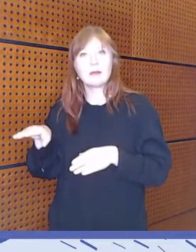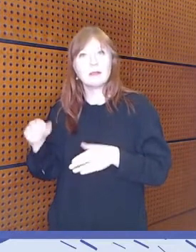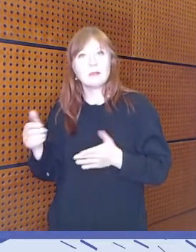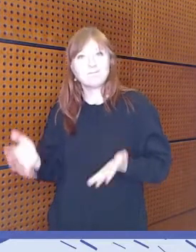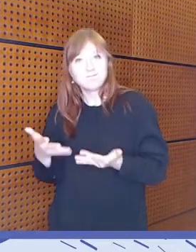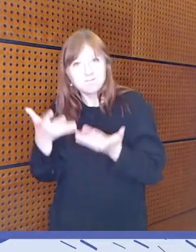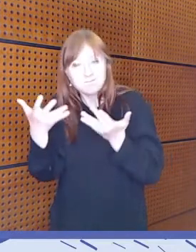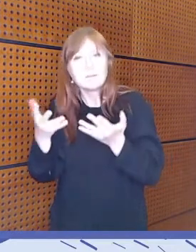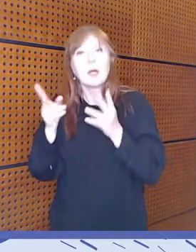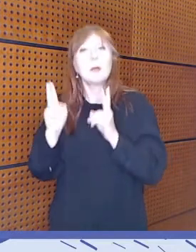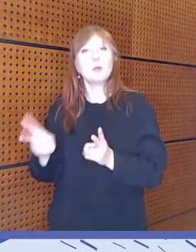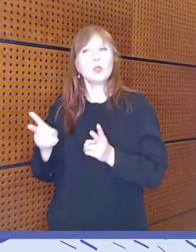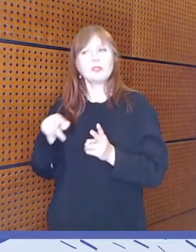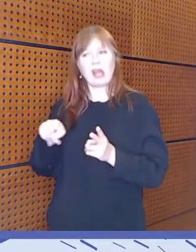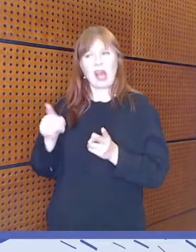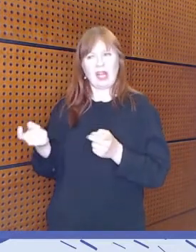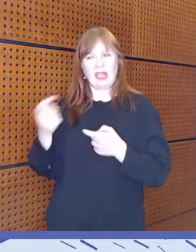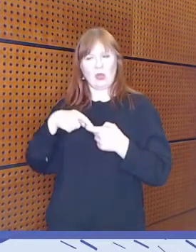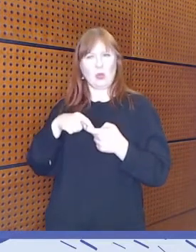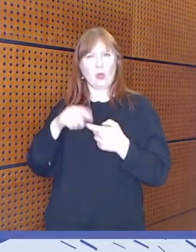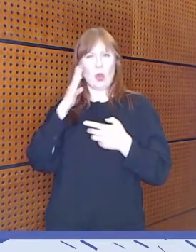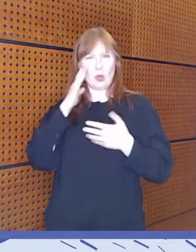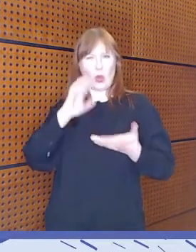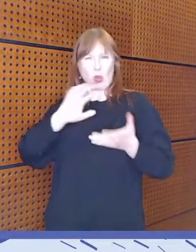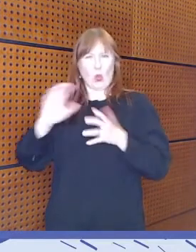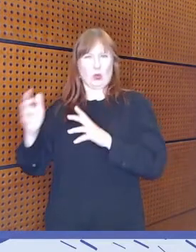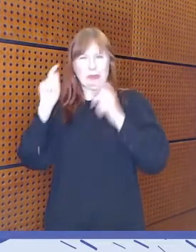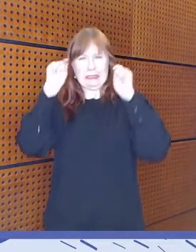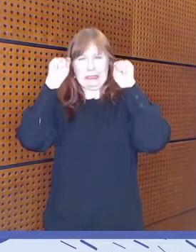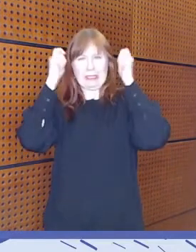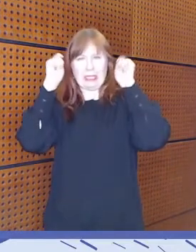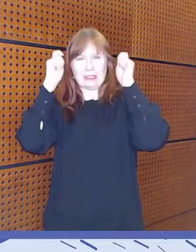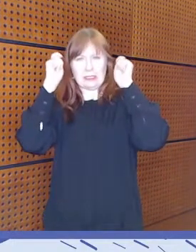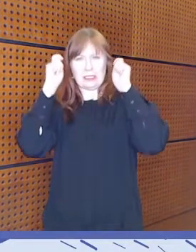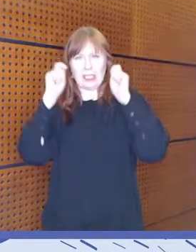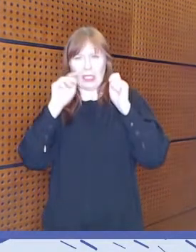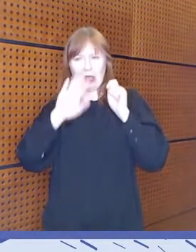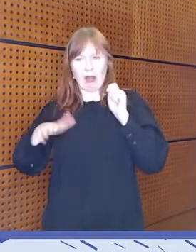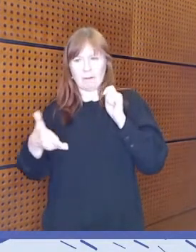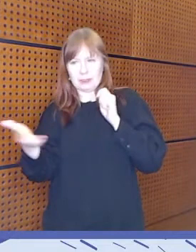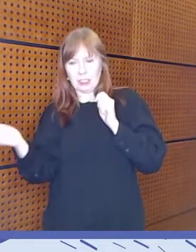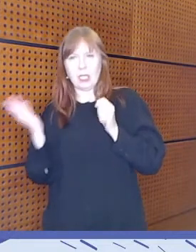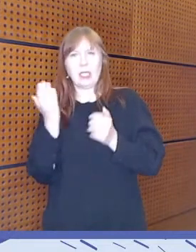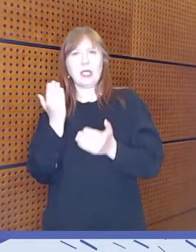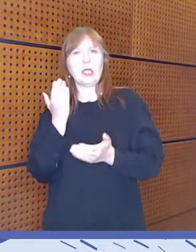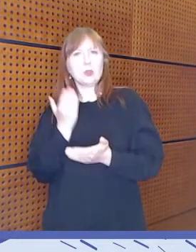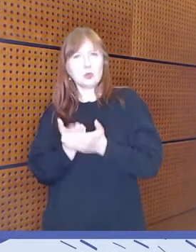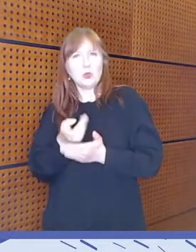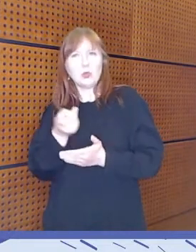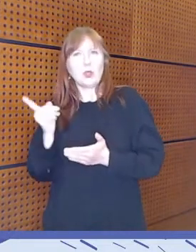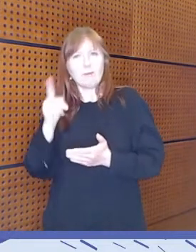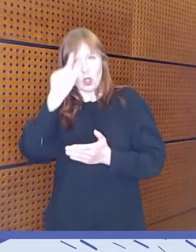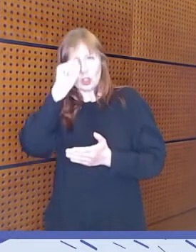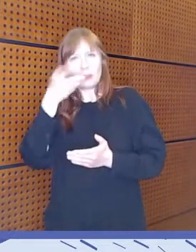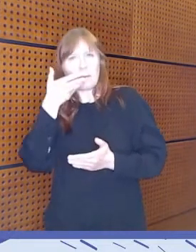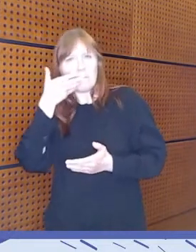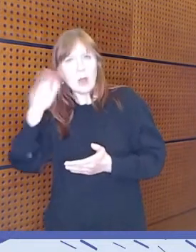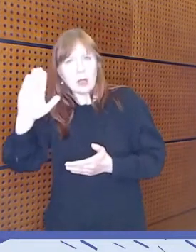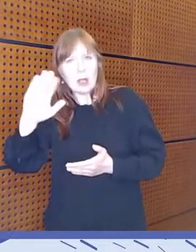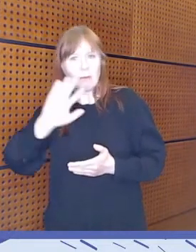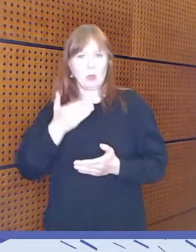vahvaa kotoutumistressiä niille lapsille, koska heidän taidot välillä on vahvempia kuin vanhempien ihan siitä kielellisestä